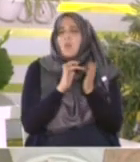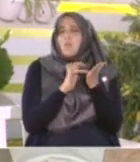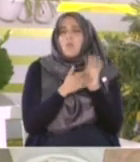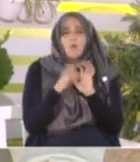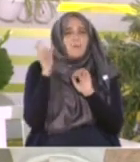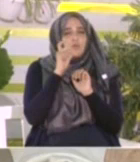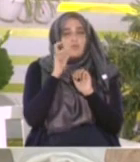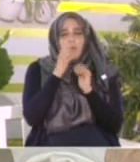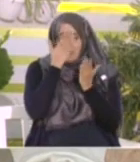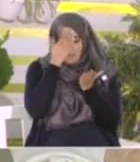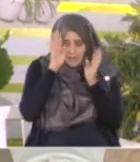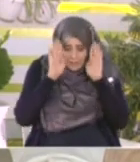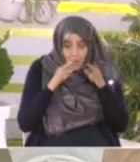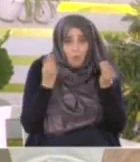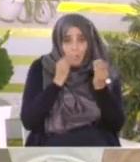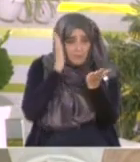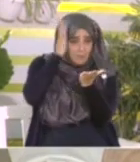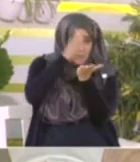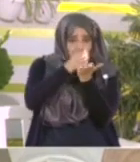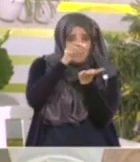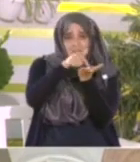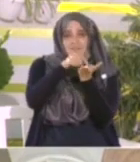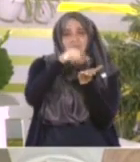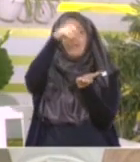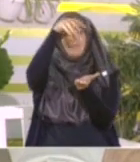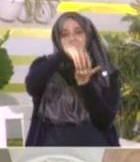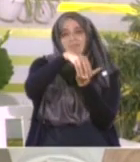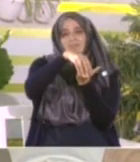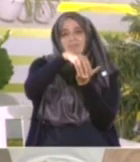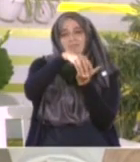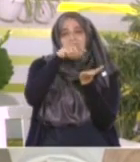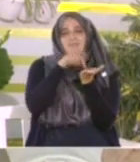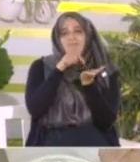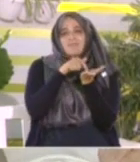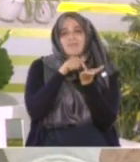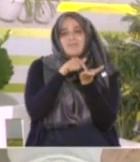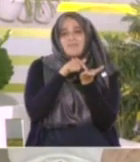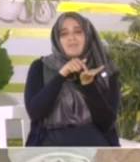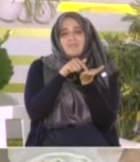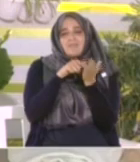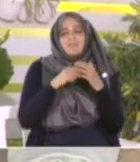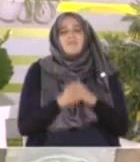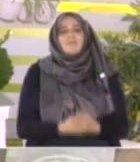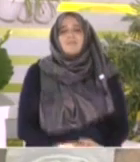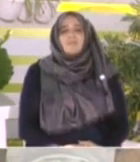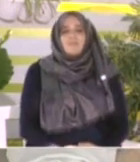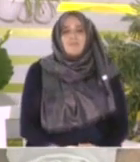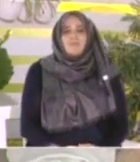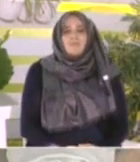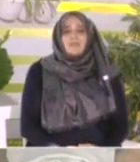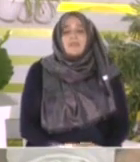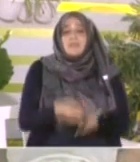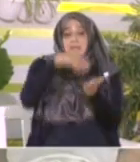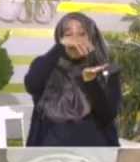إلى القبلة المشرفة إلى الكعبة المشرفة إذن وهو